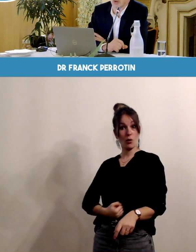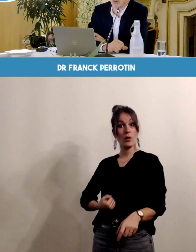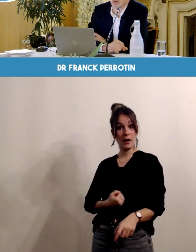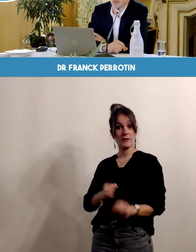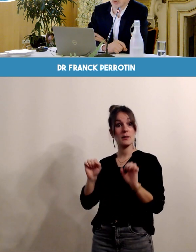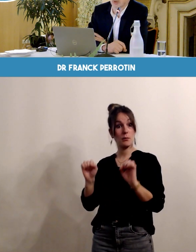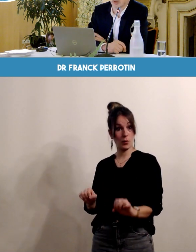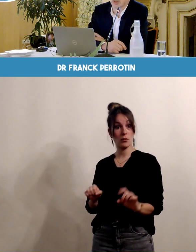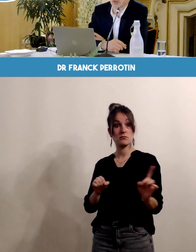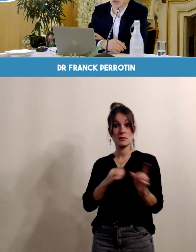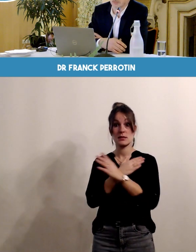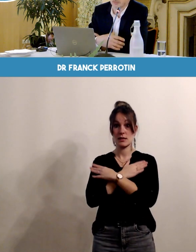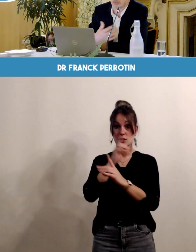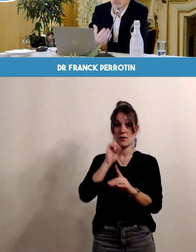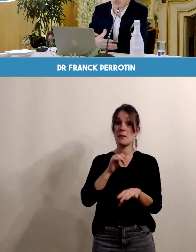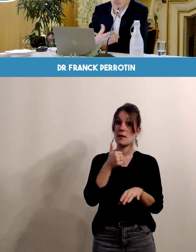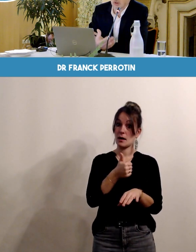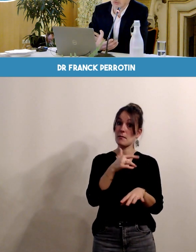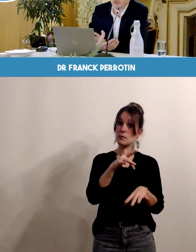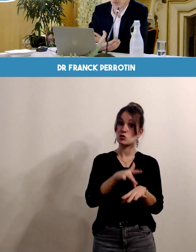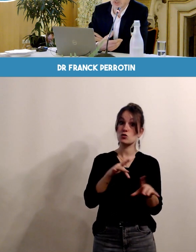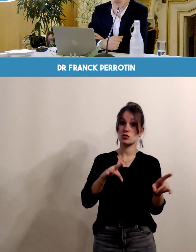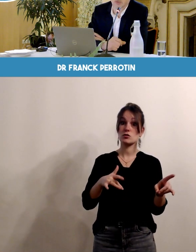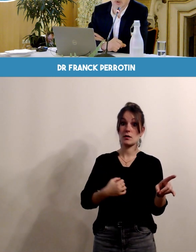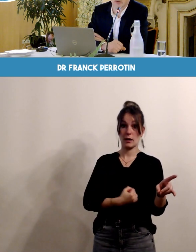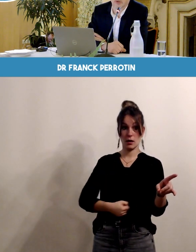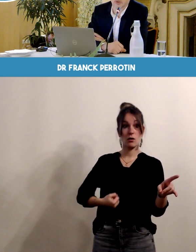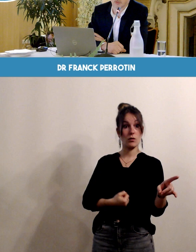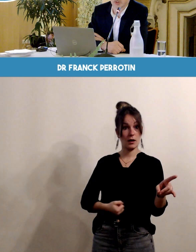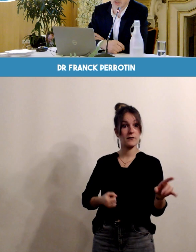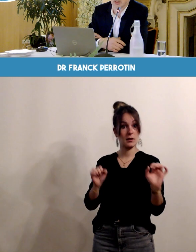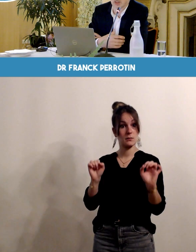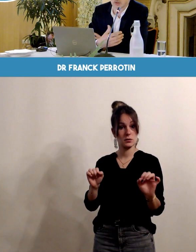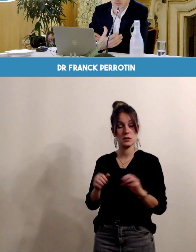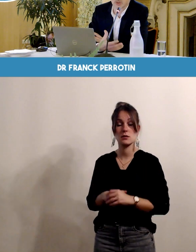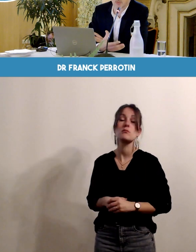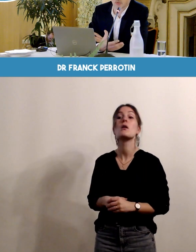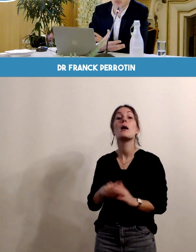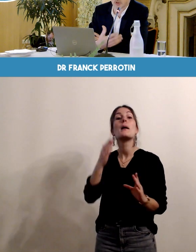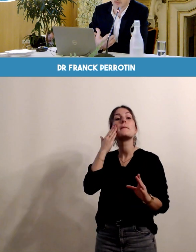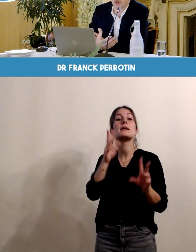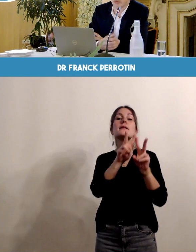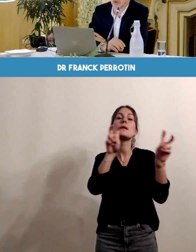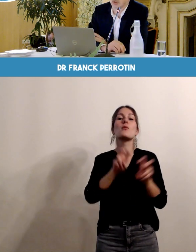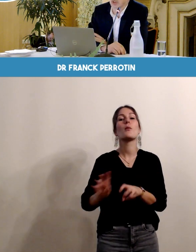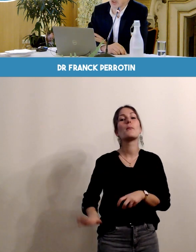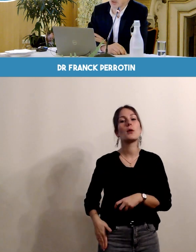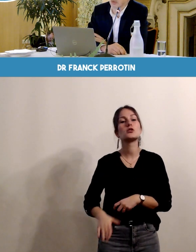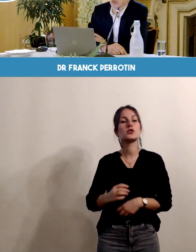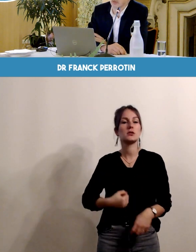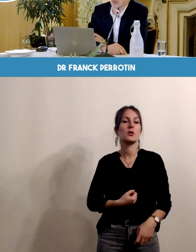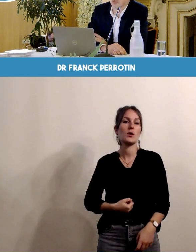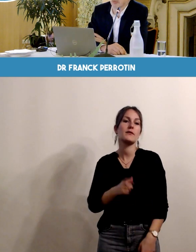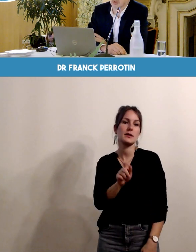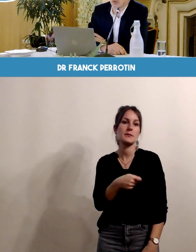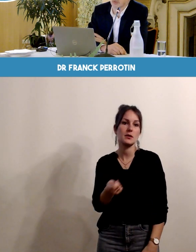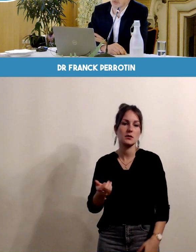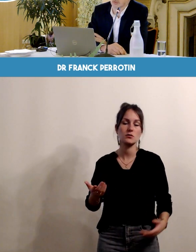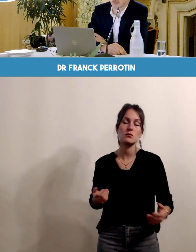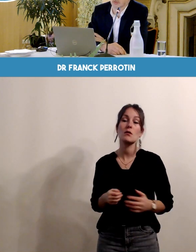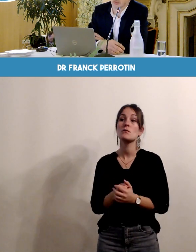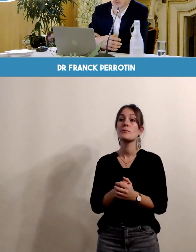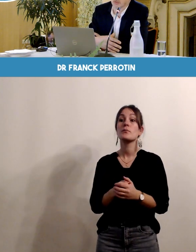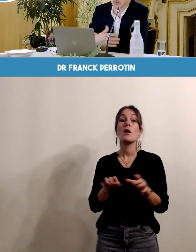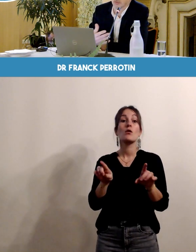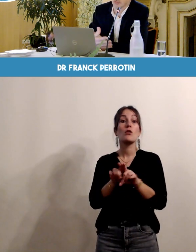-femmes ont la possibilité de faire ces échographies de grossesse si elles ont le diplôme d'échographie, au même titre